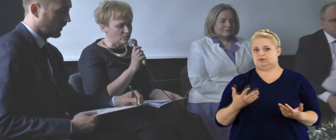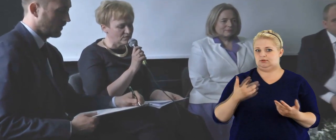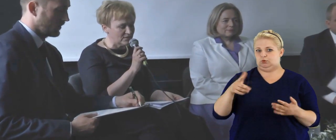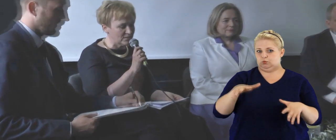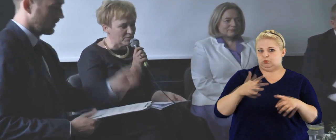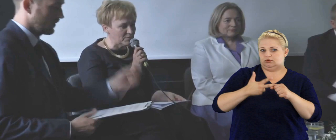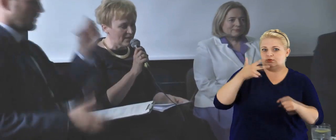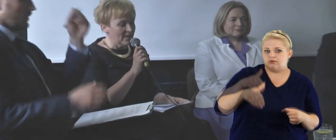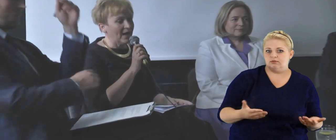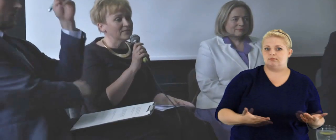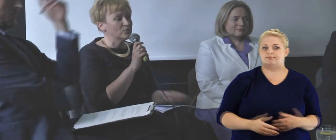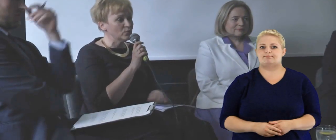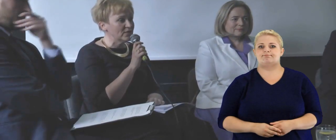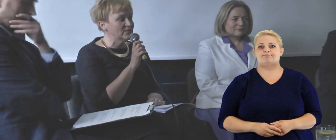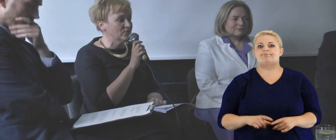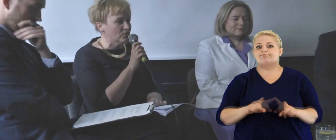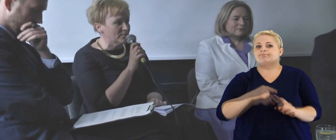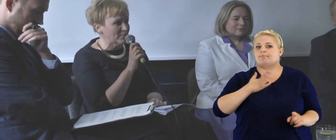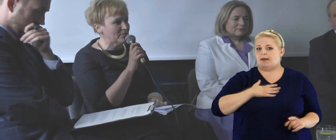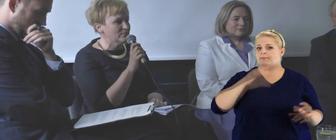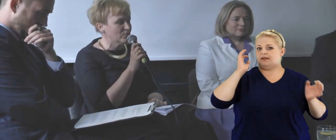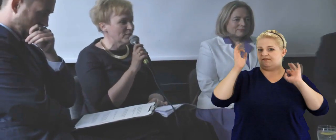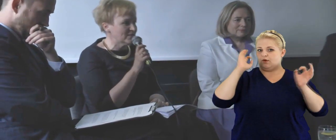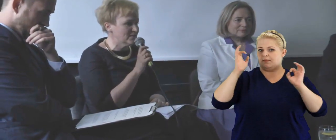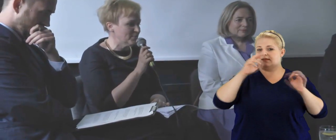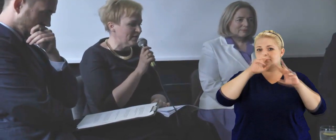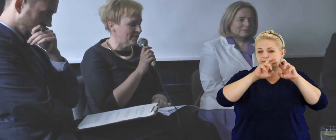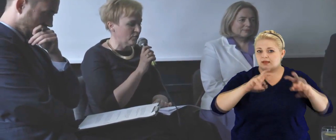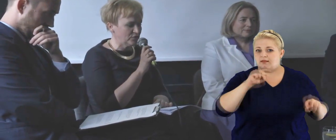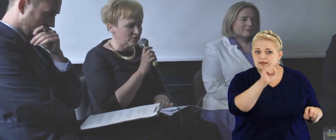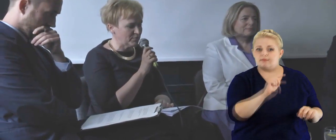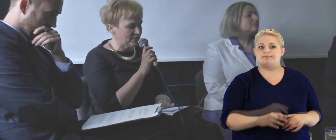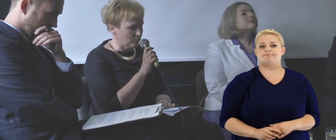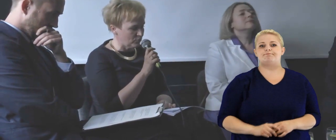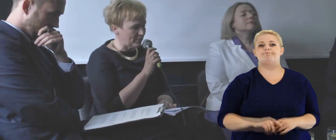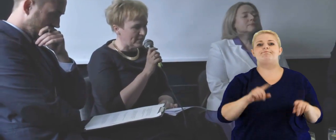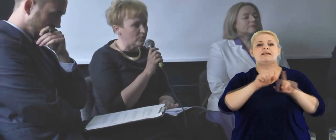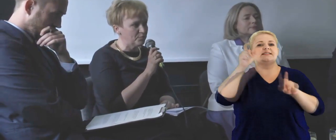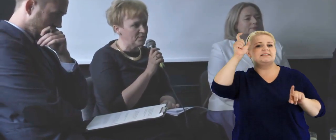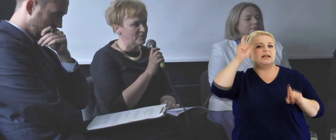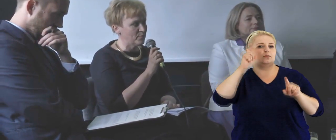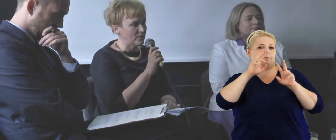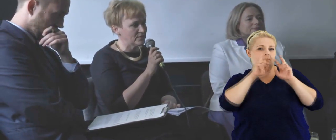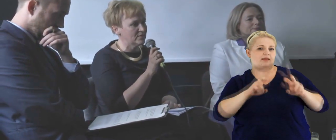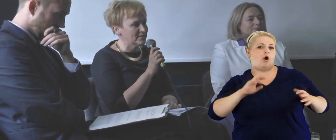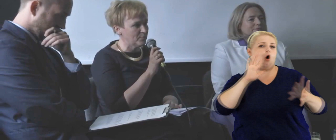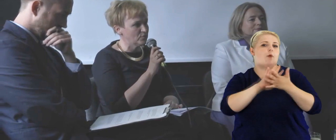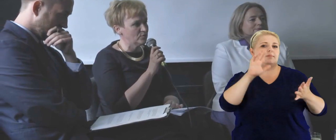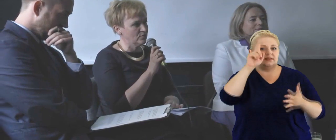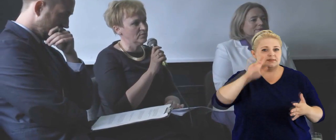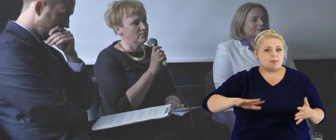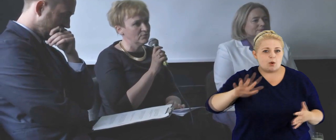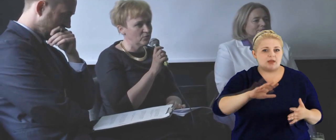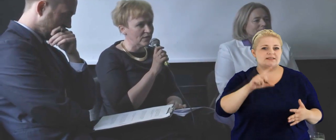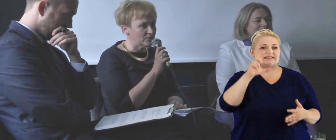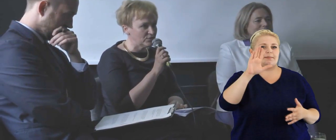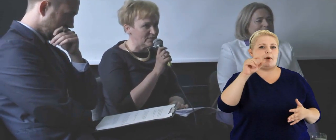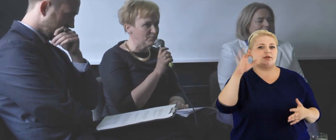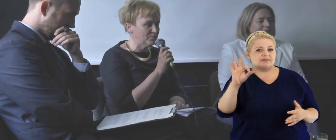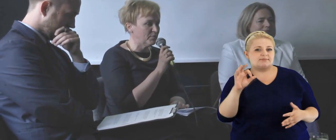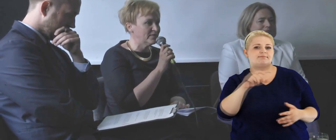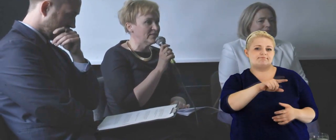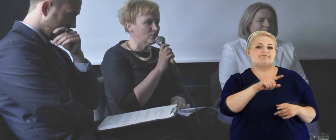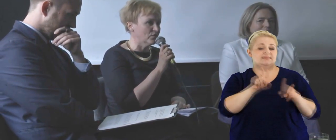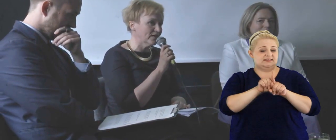trochę strasząc nimi, a z drugiej strony mamy informacje z badań, chociażby Centrum Badania Opinii Społecznej CBOS, co